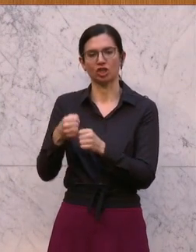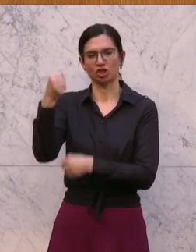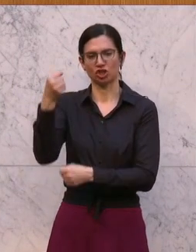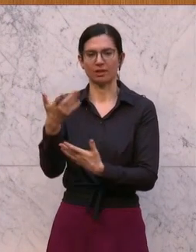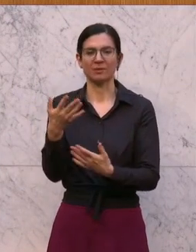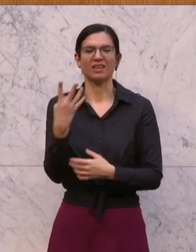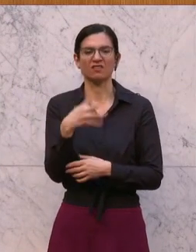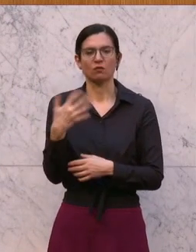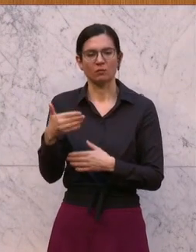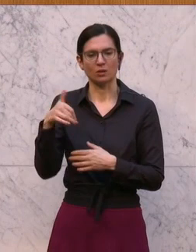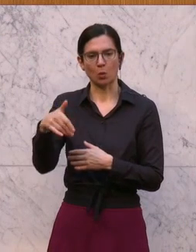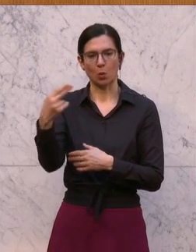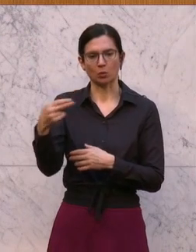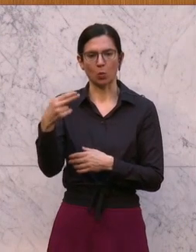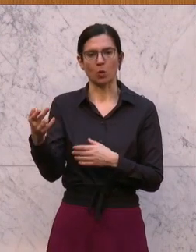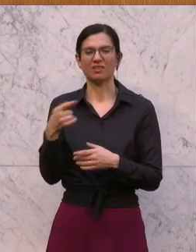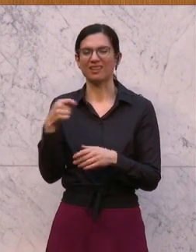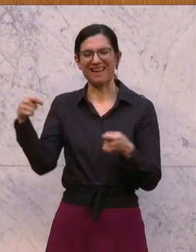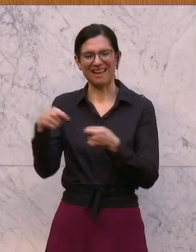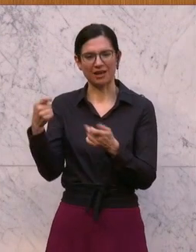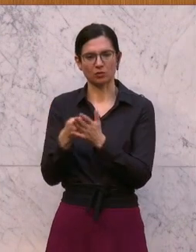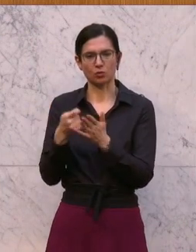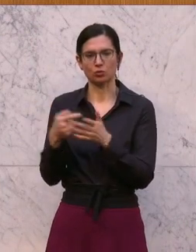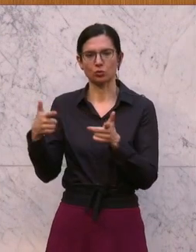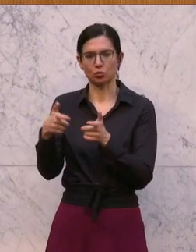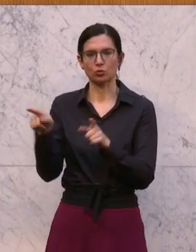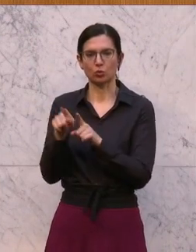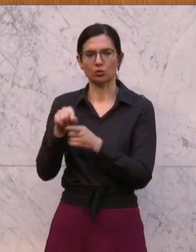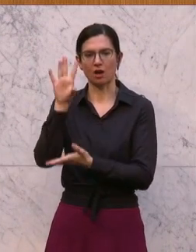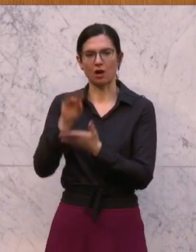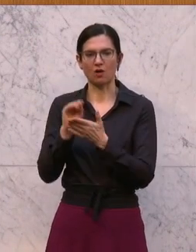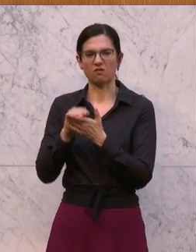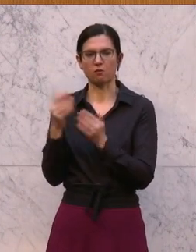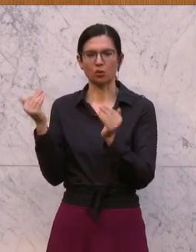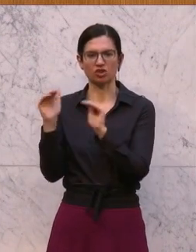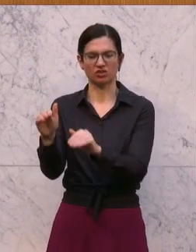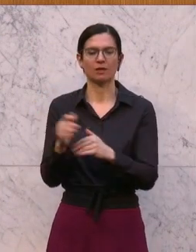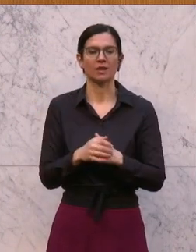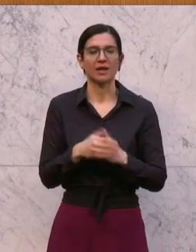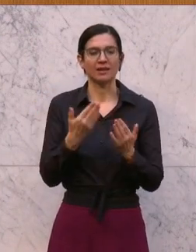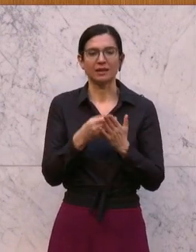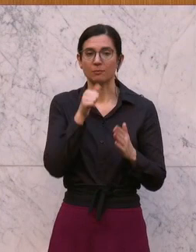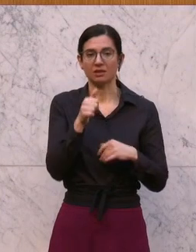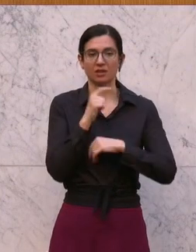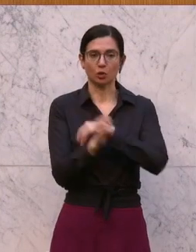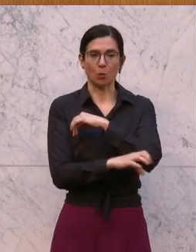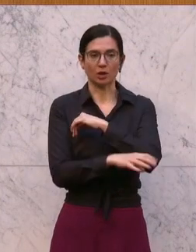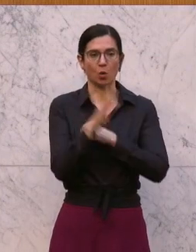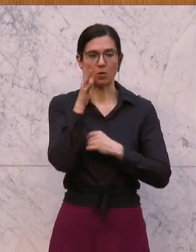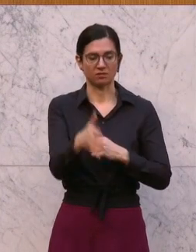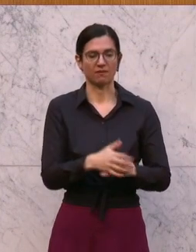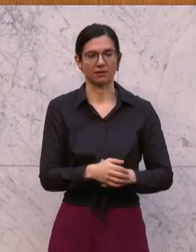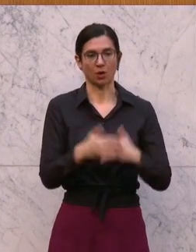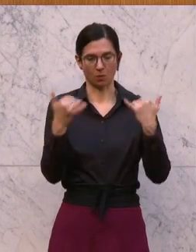Euro, Heizkostenzuschuss, Wohnschirm zusätzlich 50 Millionen Euro noch, um etwaigen Delogierungen auch entgegenzuwirken. Und heute